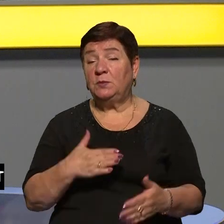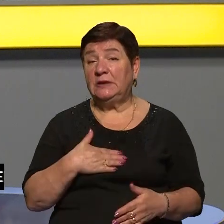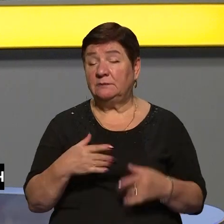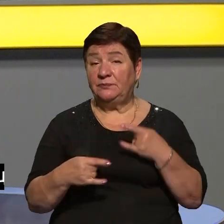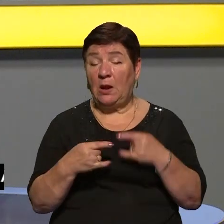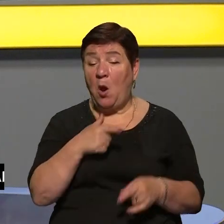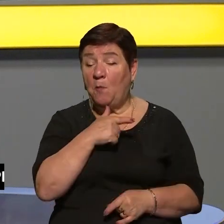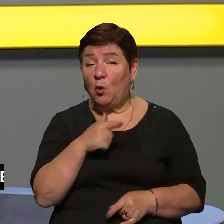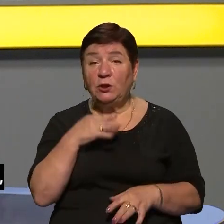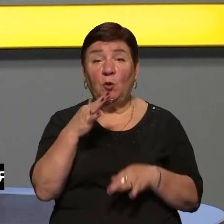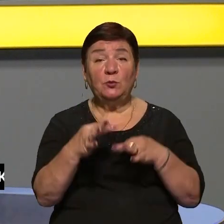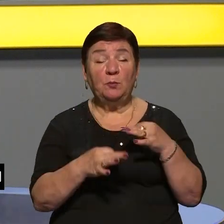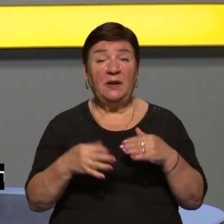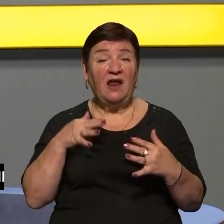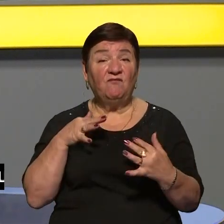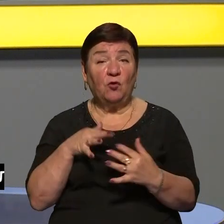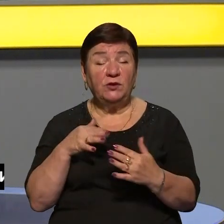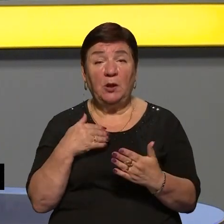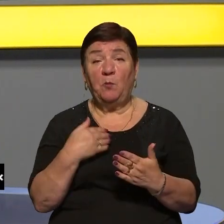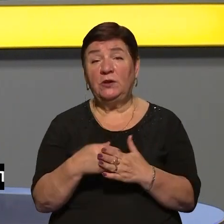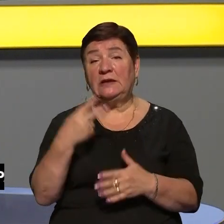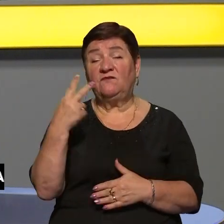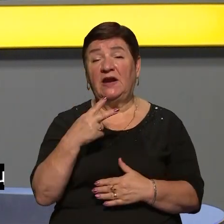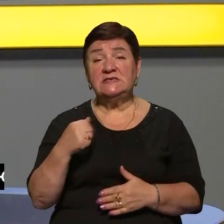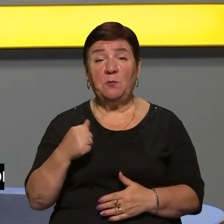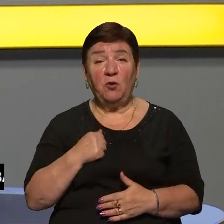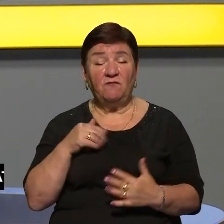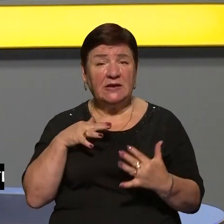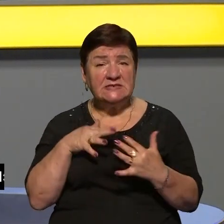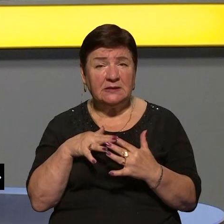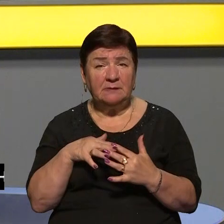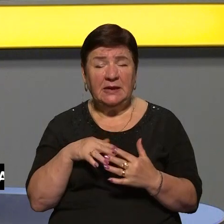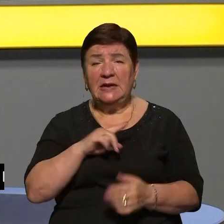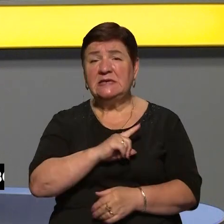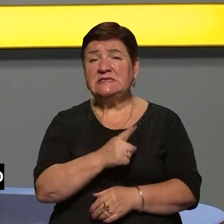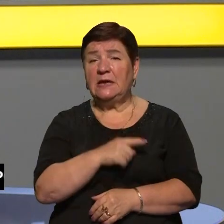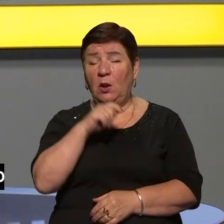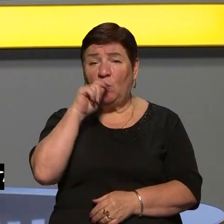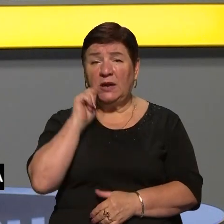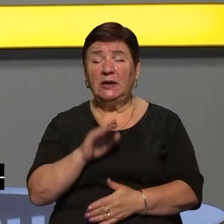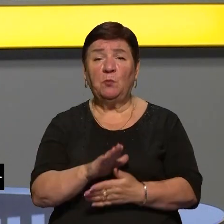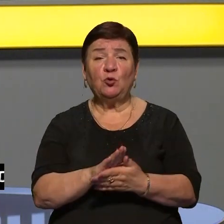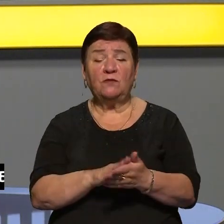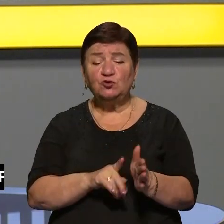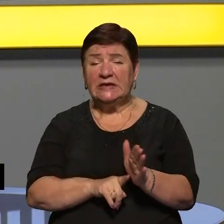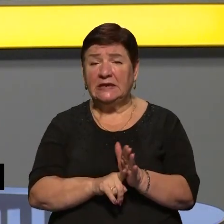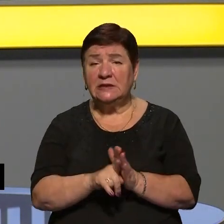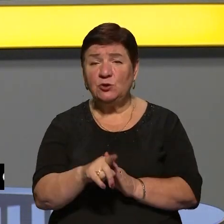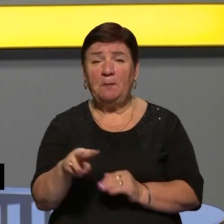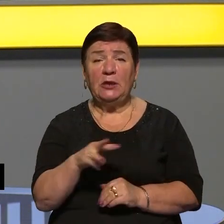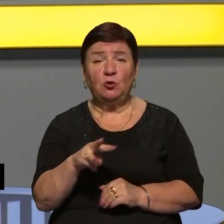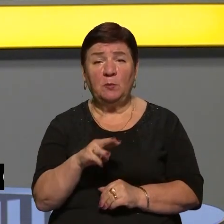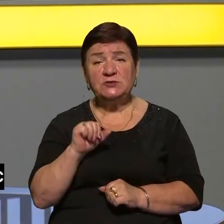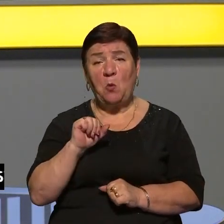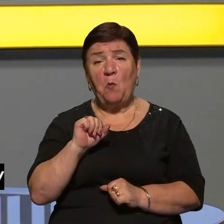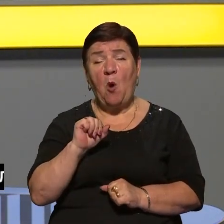Протягом доби на фронті відбулося понад 20 бойових зіткнень. Сили оборони України продовжують наступ на Мелітопольському та